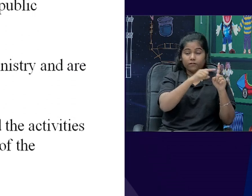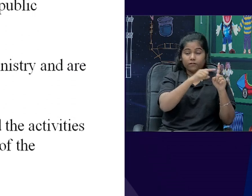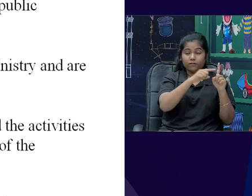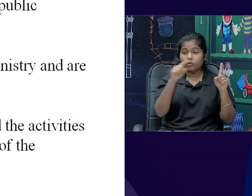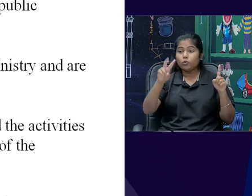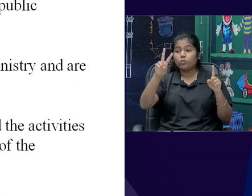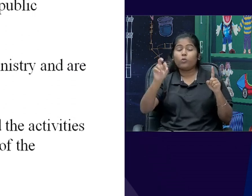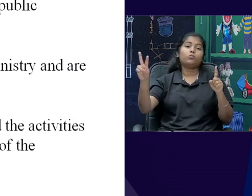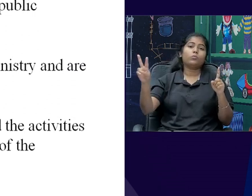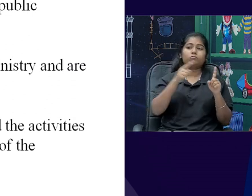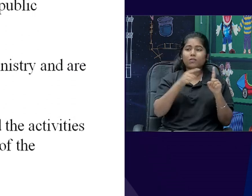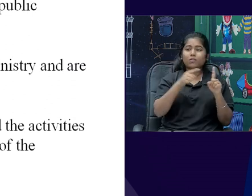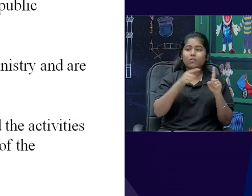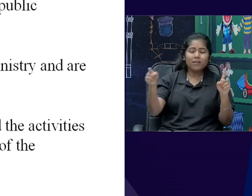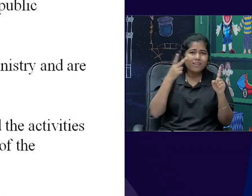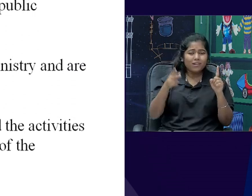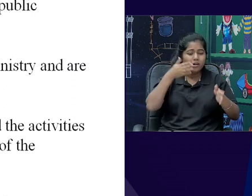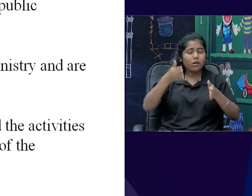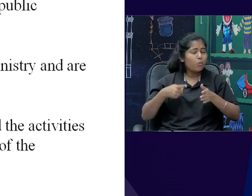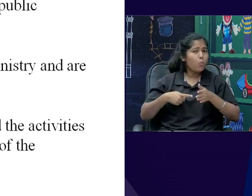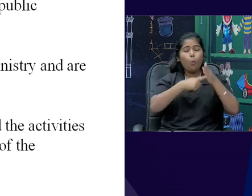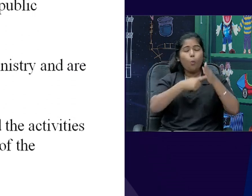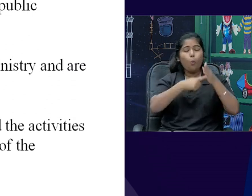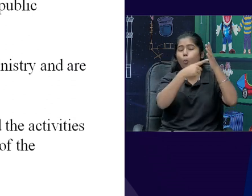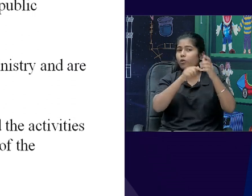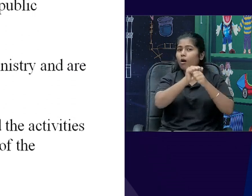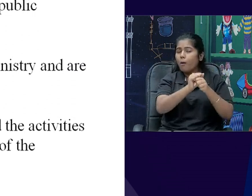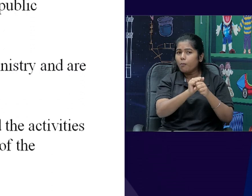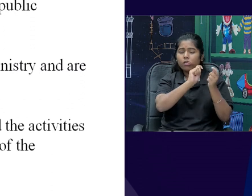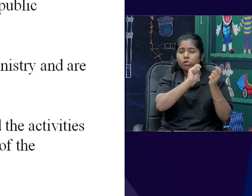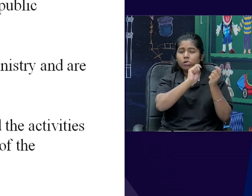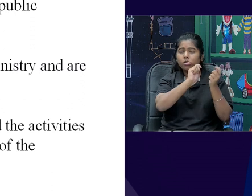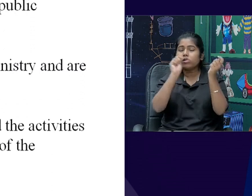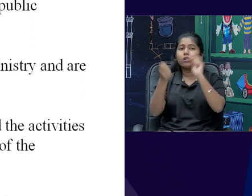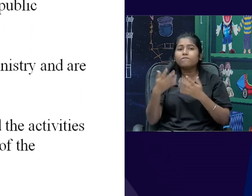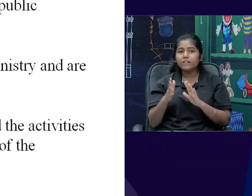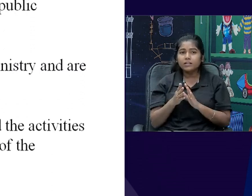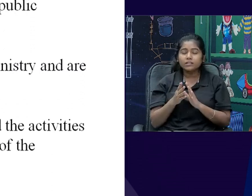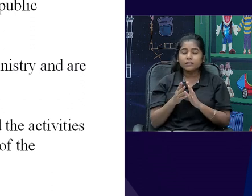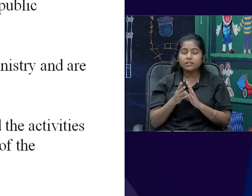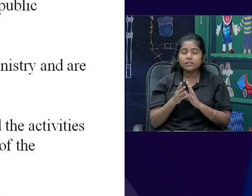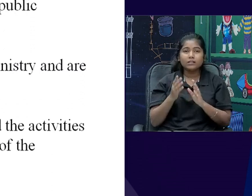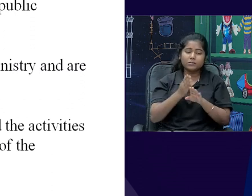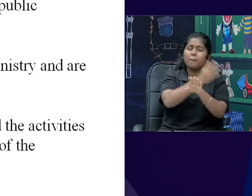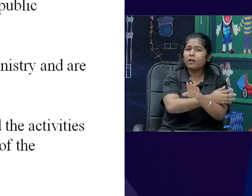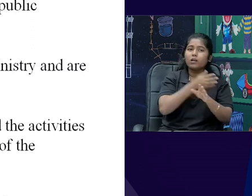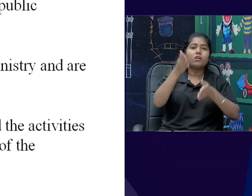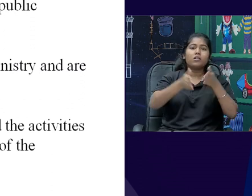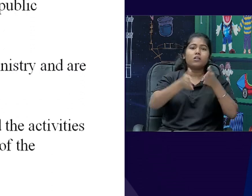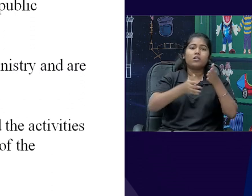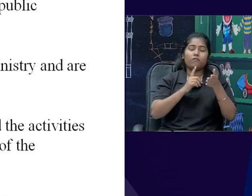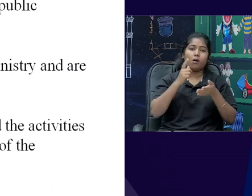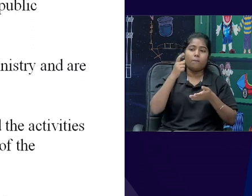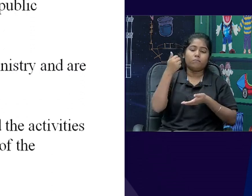में, रेल्वेस की priority area, उनकी functioning में बहुत change आ रहा है, जैसे पहले railway का budget था,